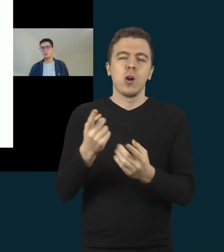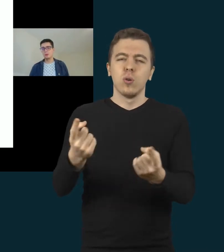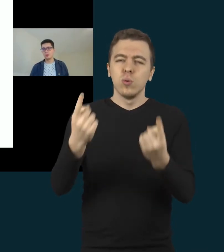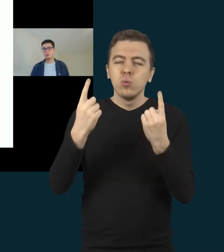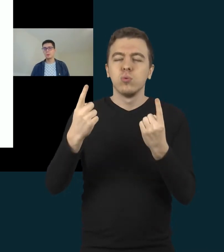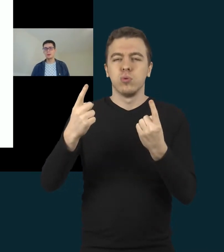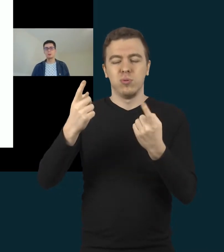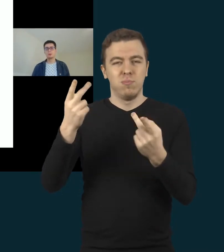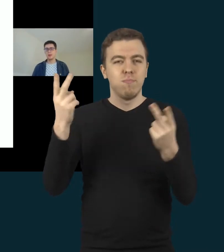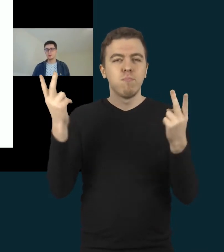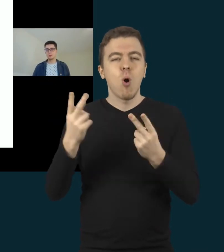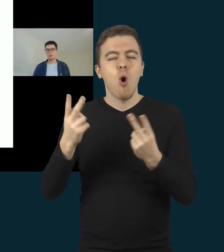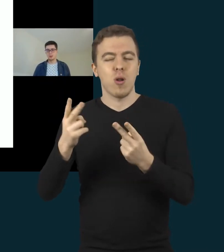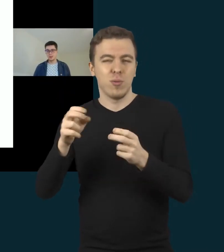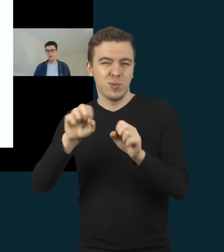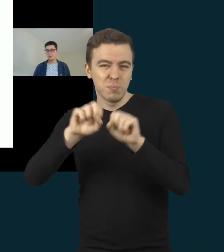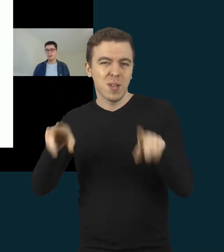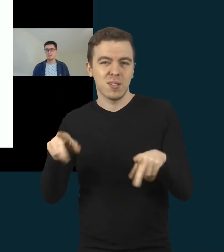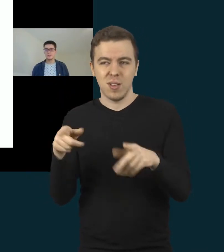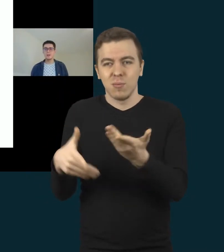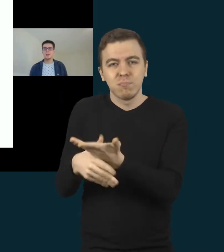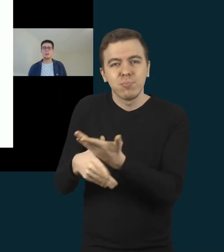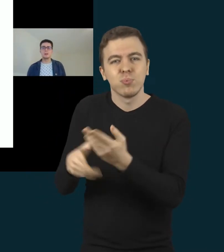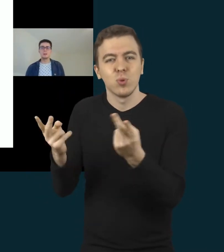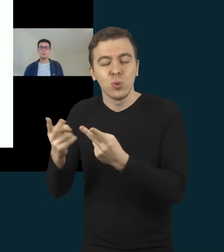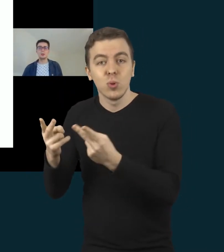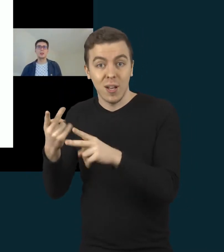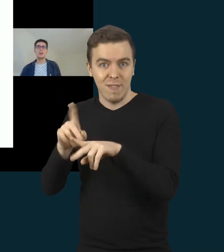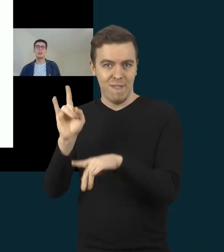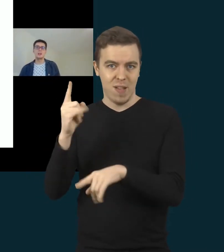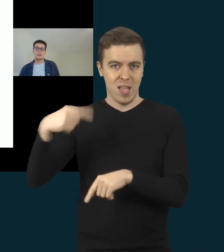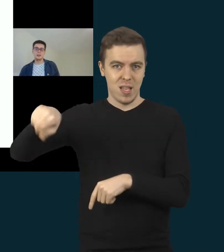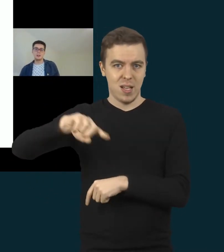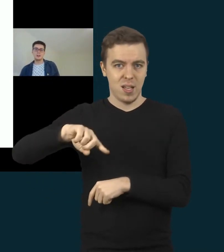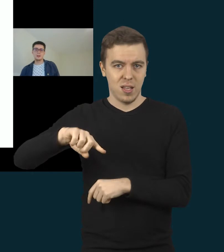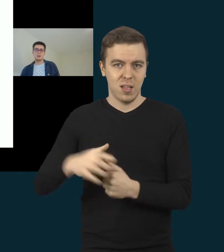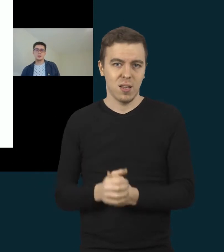suporiukiu pradinų klasų mokymiai. Tai yra mokiniai,